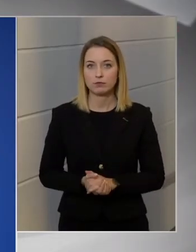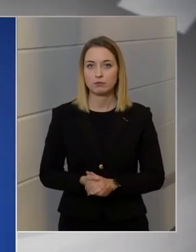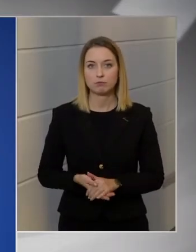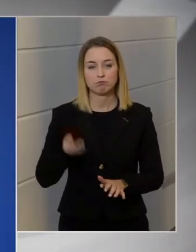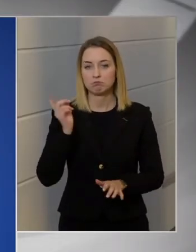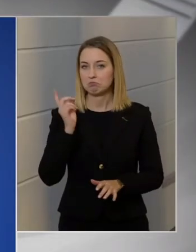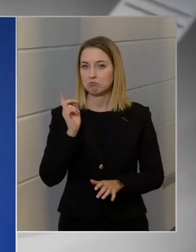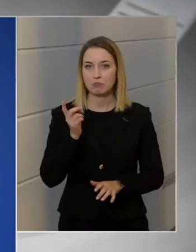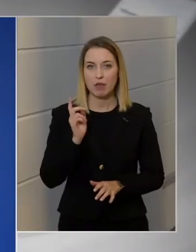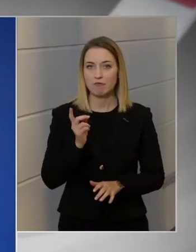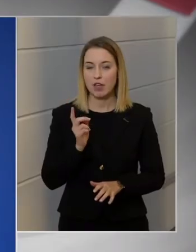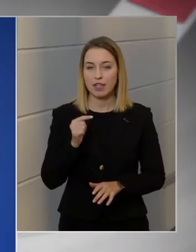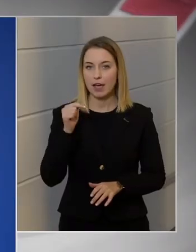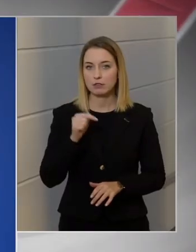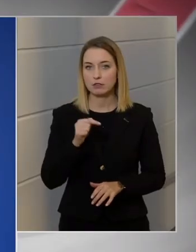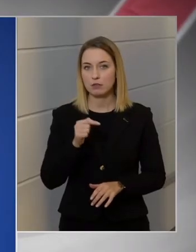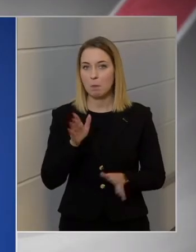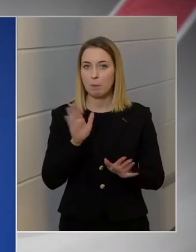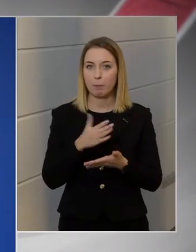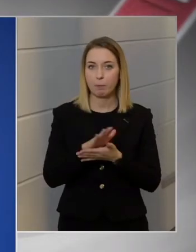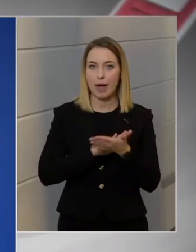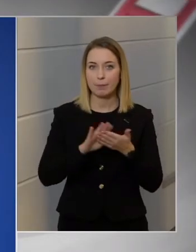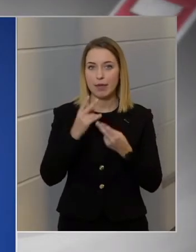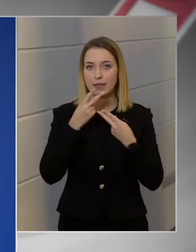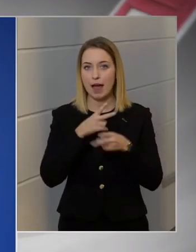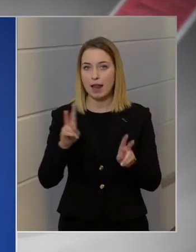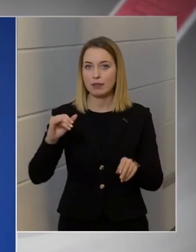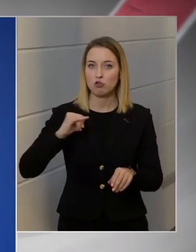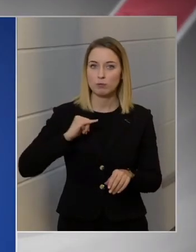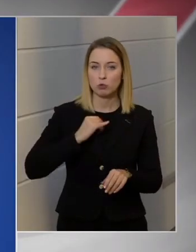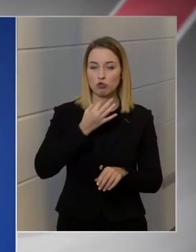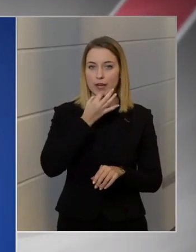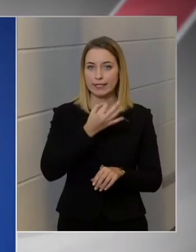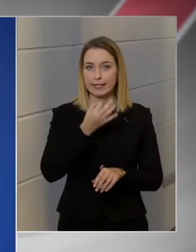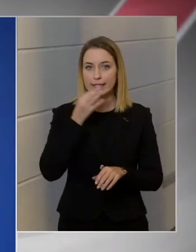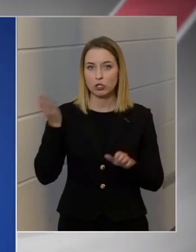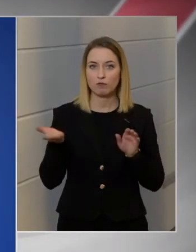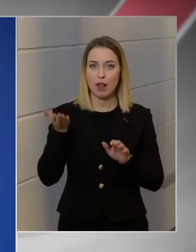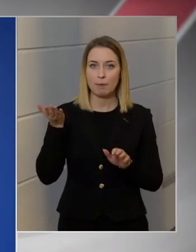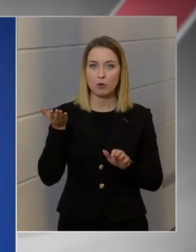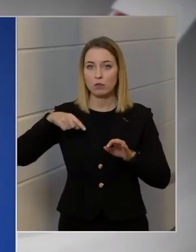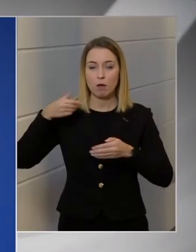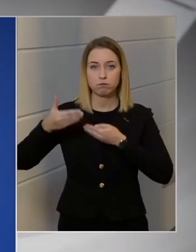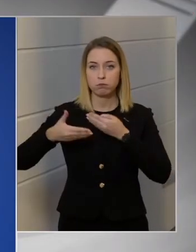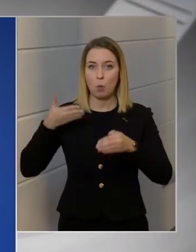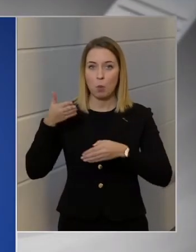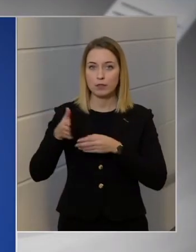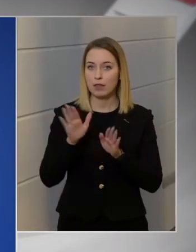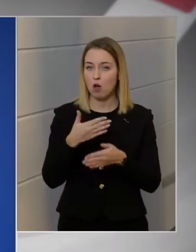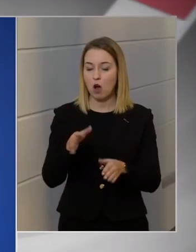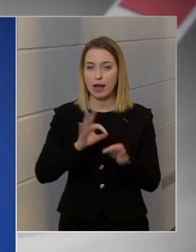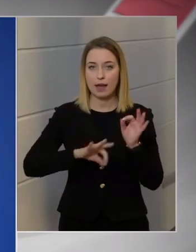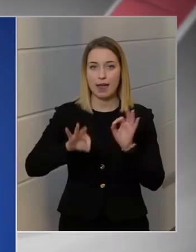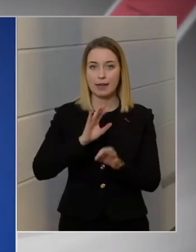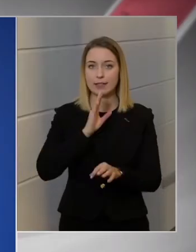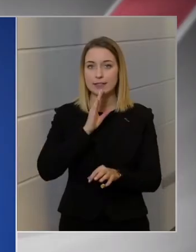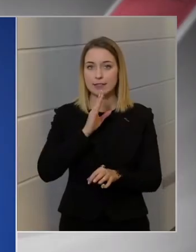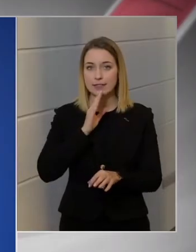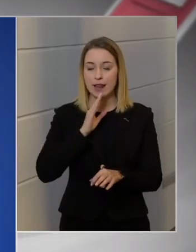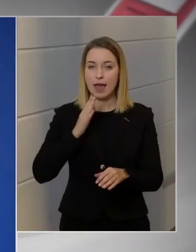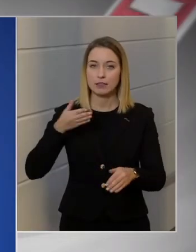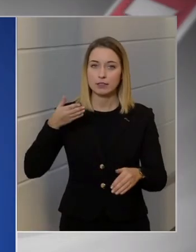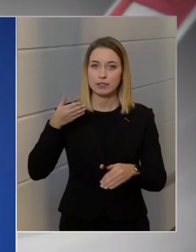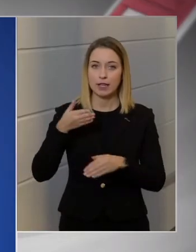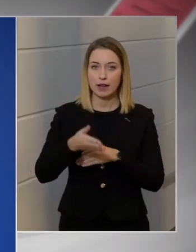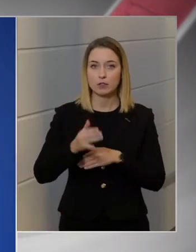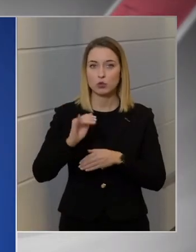fenyeget az, hogy bármilyen ellátásbiztonsági kérdés felmerülne, de ha mégis fel, egész télen keresztül is képes lenne